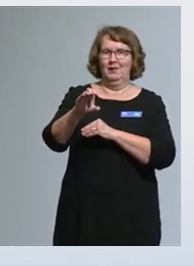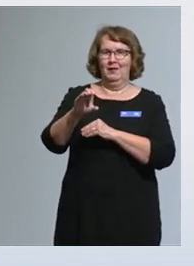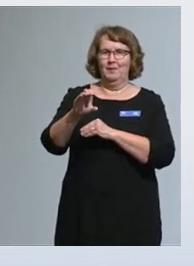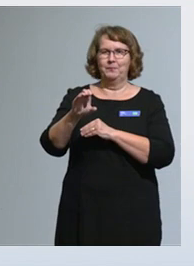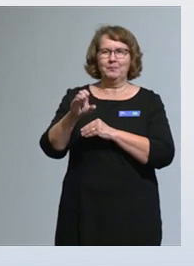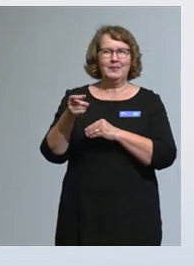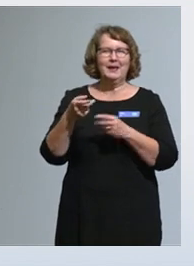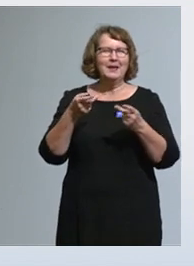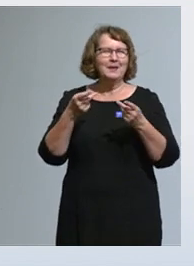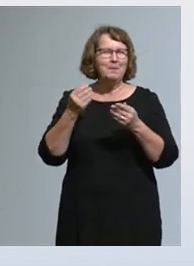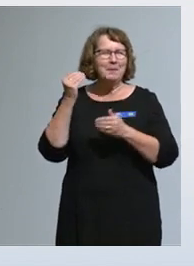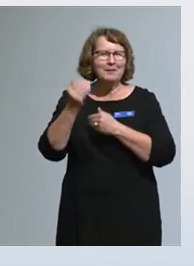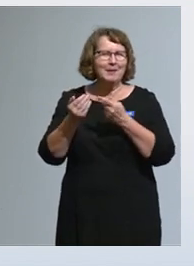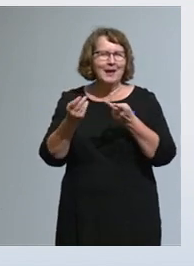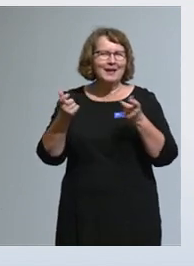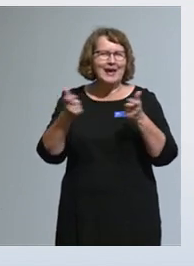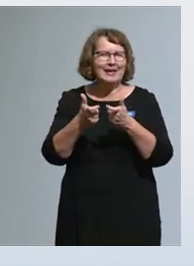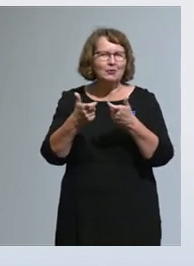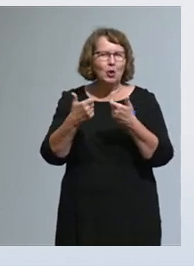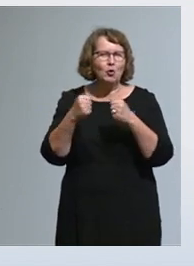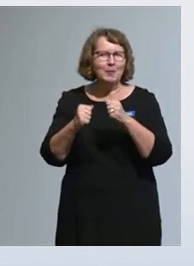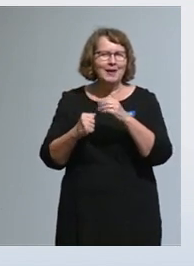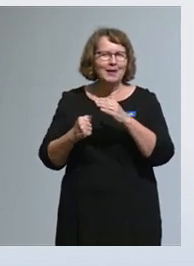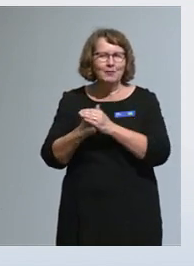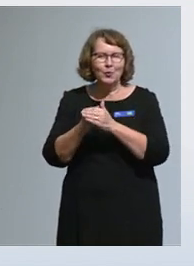tällaisia järjestötoiminnan ministeriöitä.